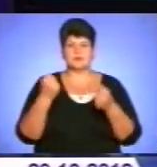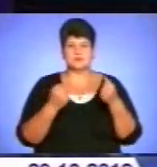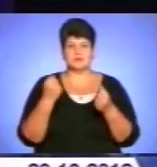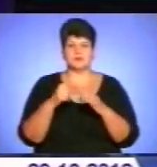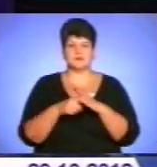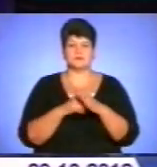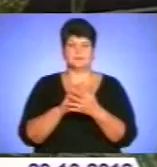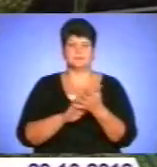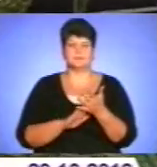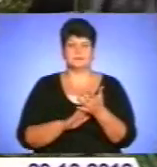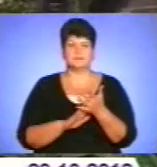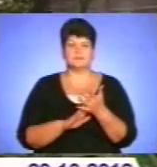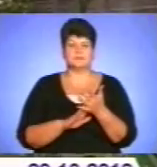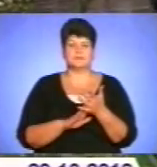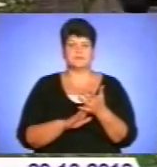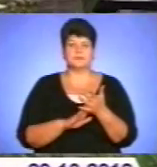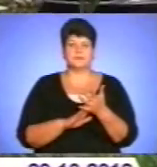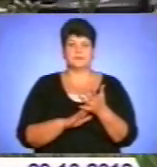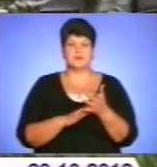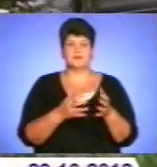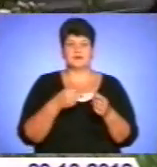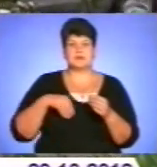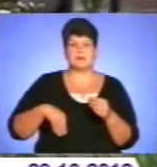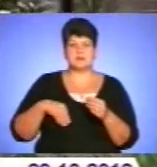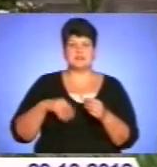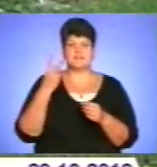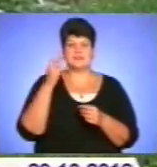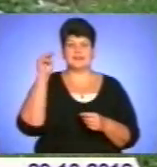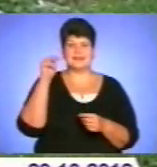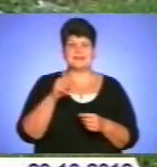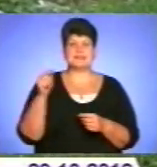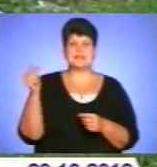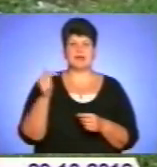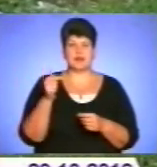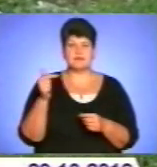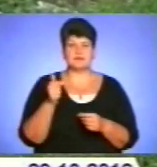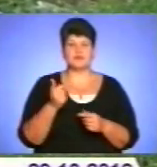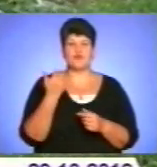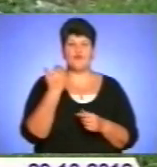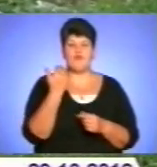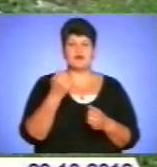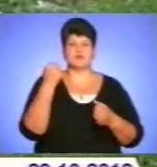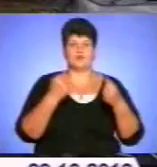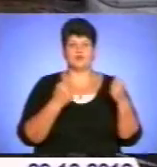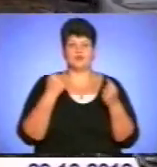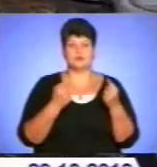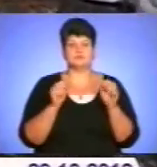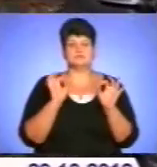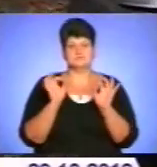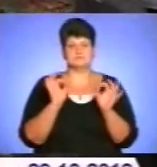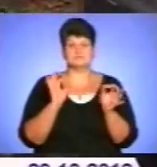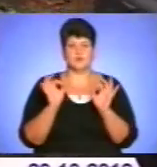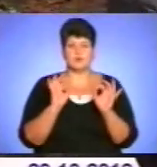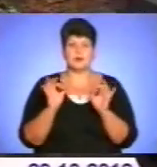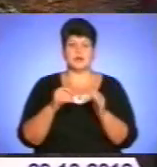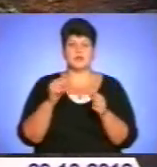Гарасименко. Витягаємо з гаманця майже дві тисячі гривень і у вашого авто не шикарні, але надійні